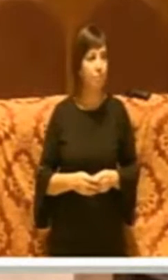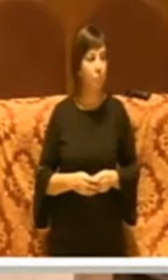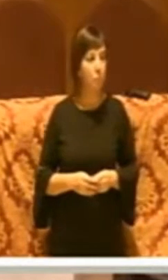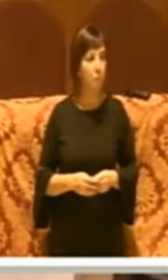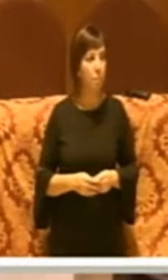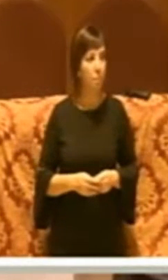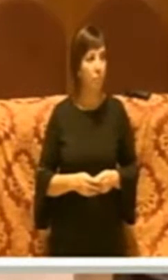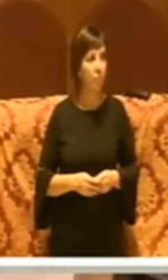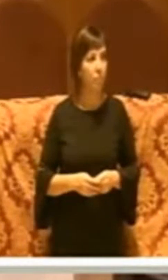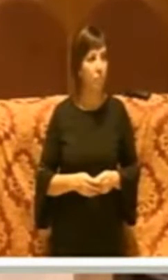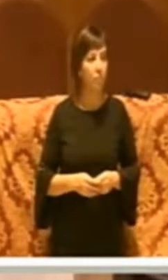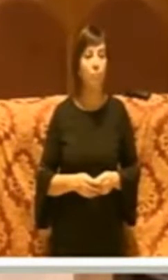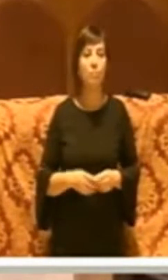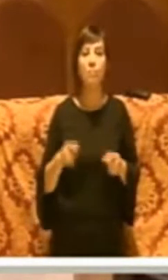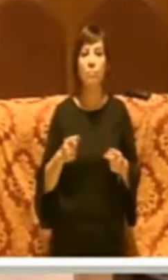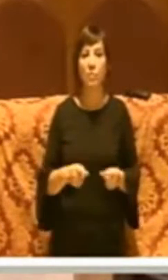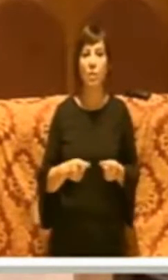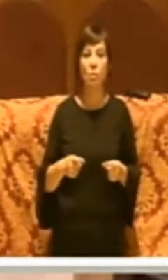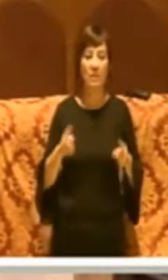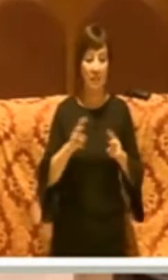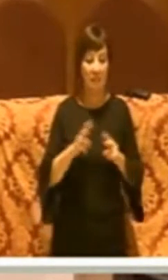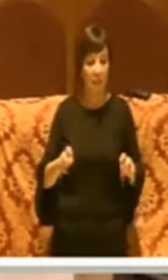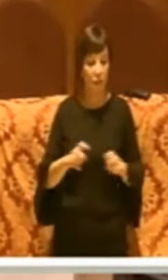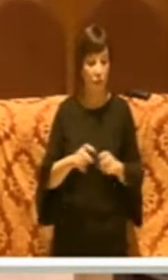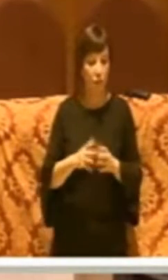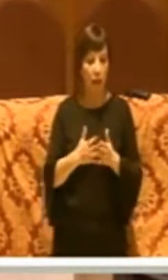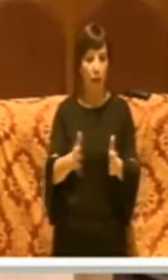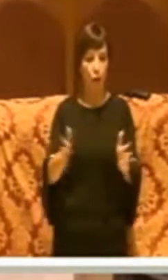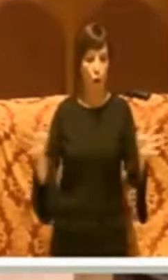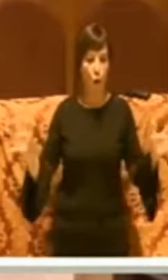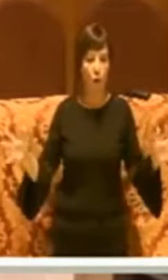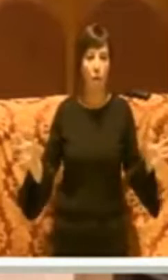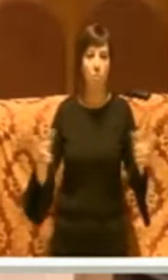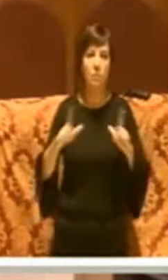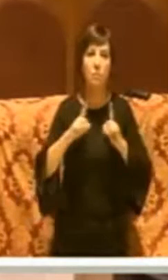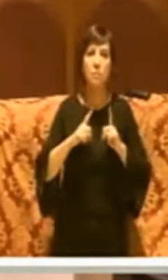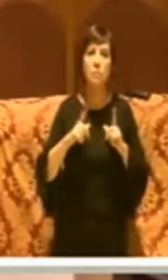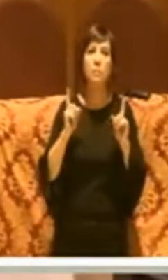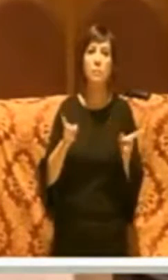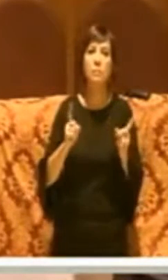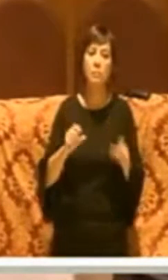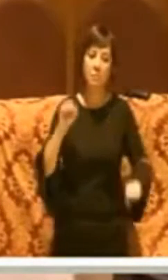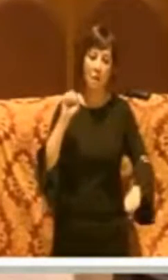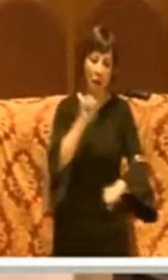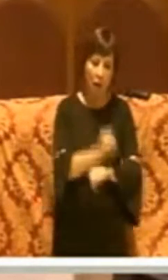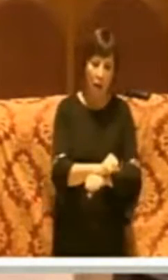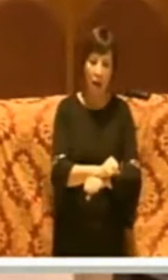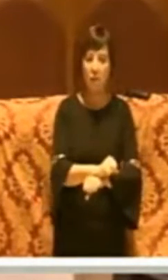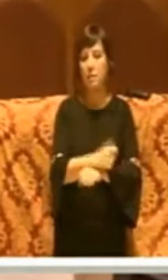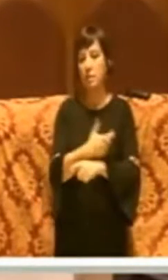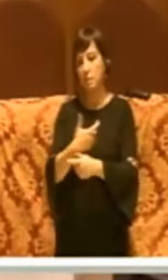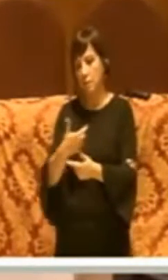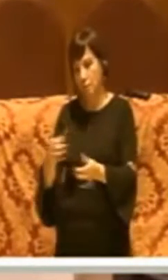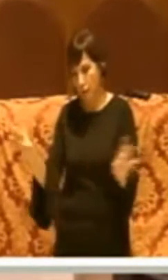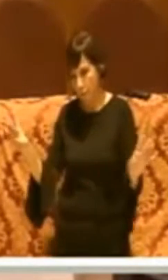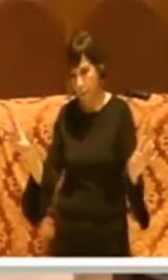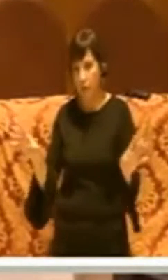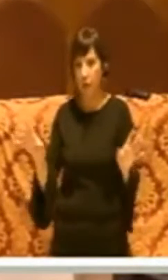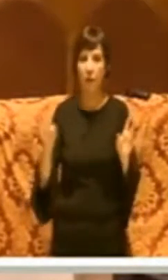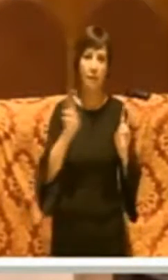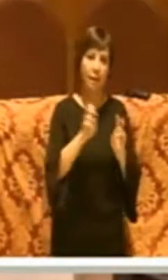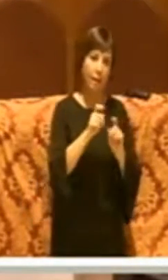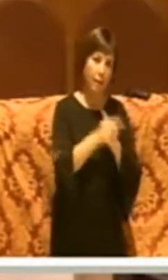Questa è stata una grossa indagine che a noi ha portato addirittura a resti poi scarcerati, a diversi